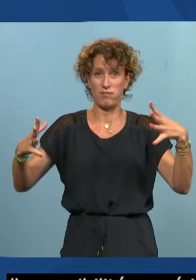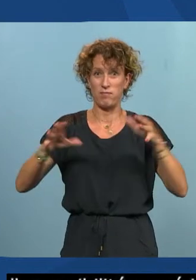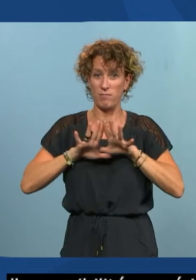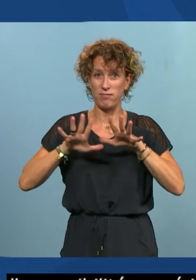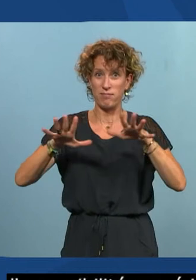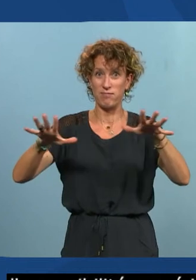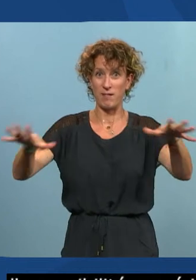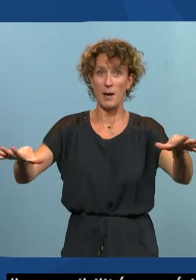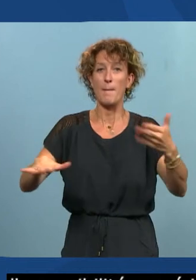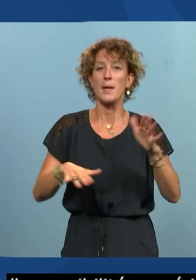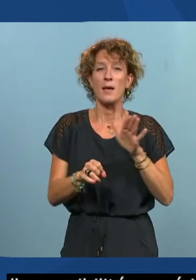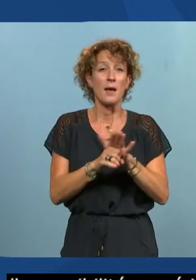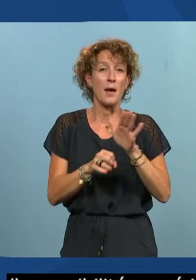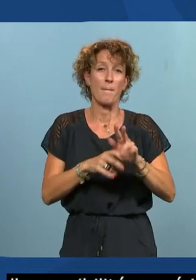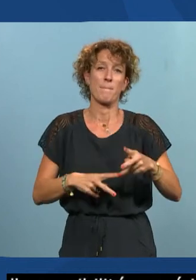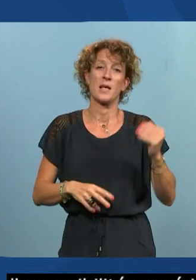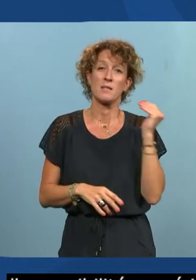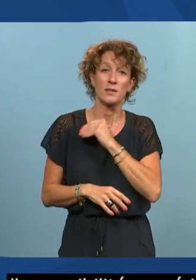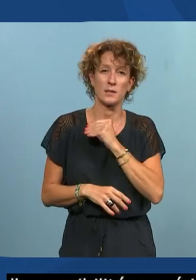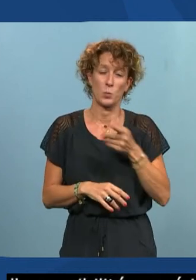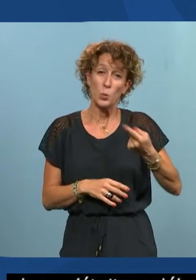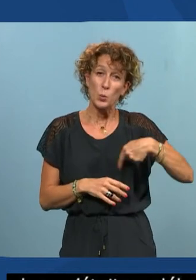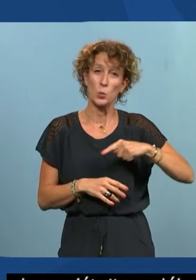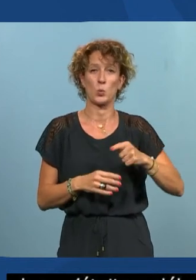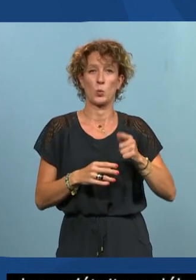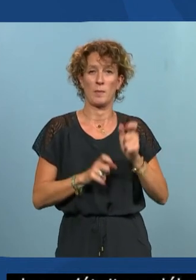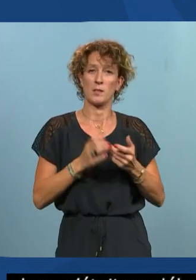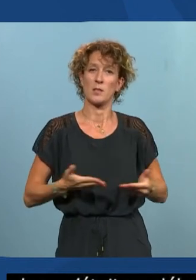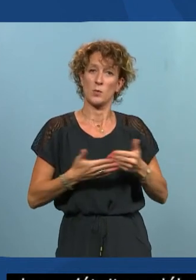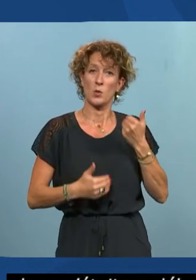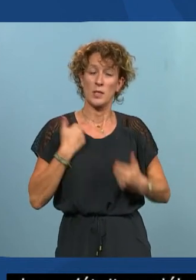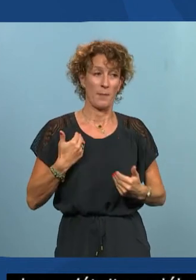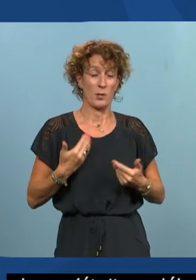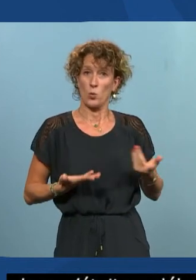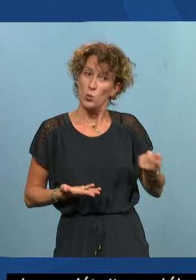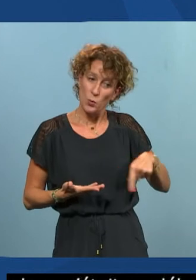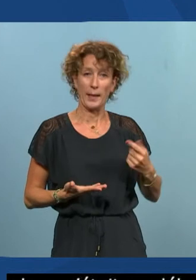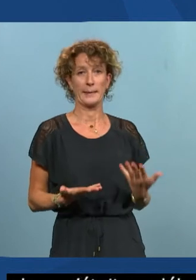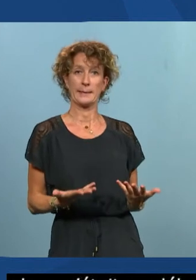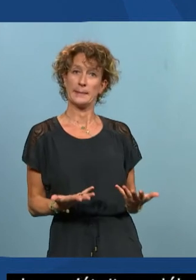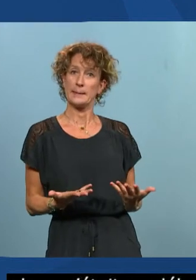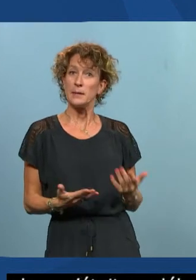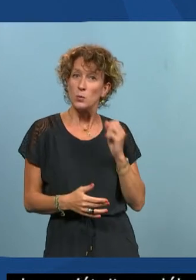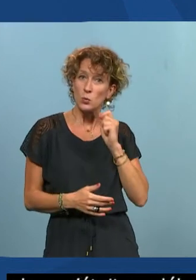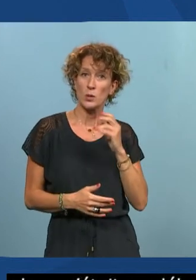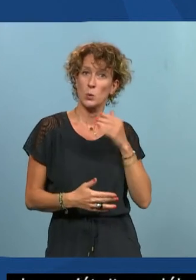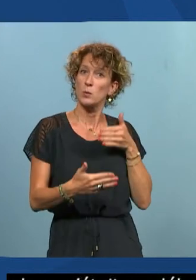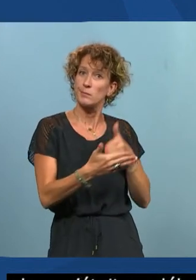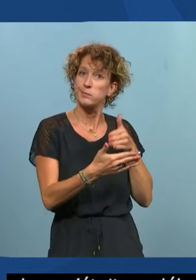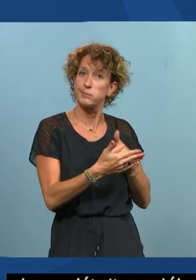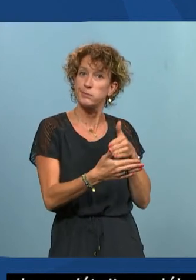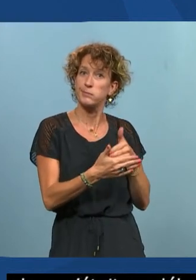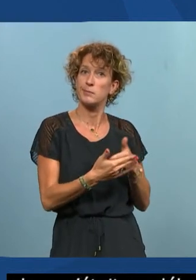il ne monte pas assez vite que nous personnes en situation de handicap on aimerait parce que pendant ce temps-là nous on est confrontés comme je vous disais quotidiennement à l'inaccessibilité